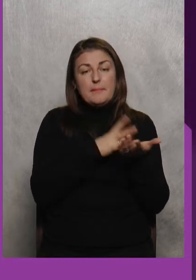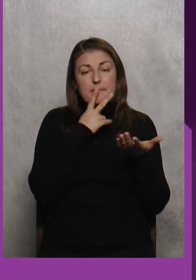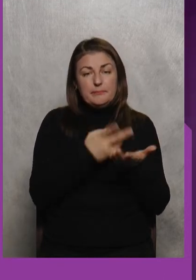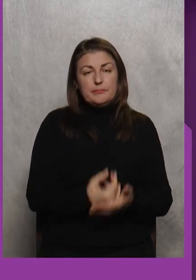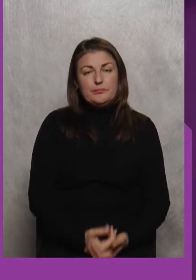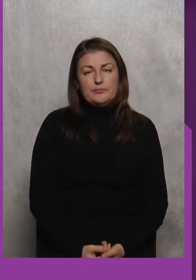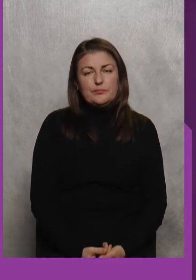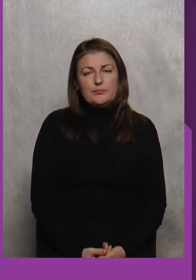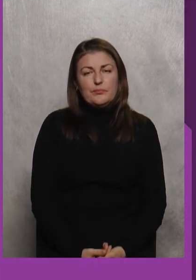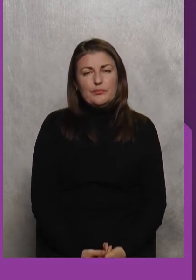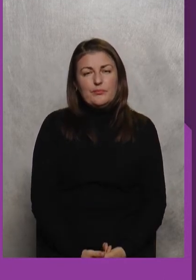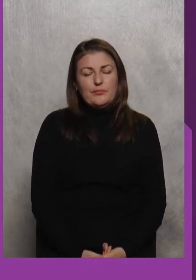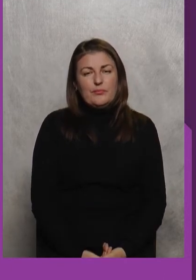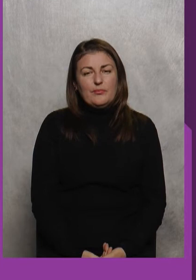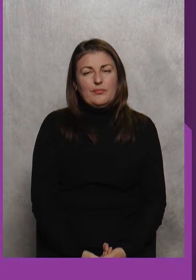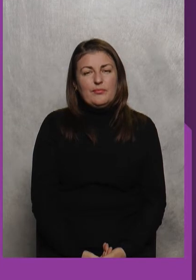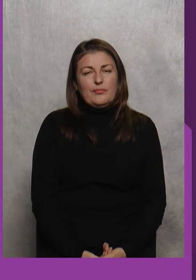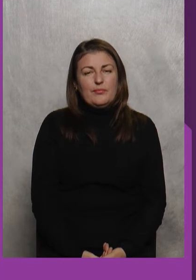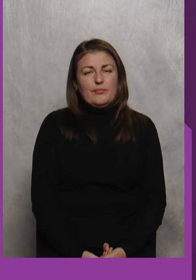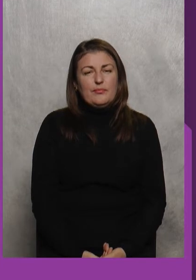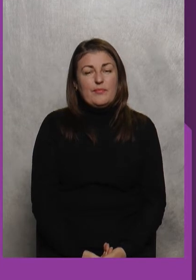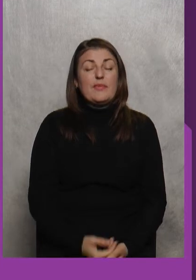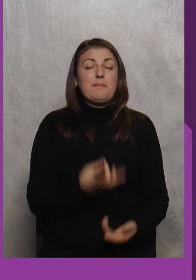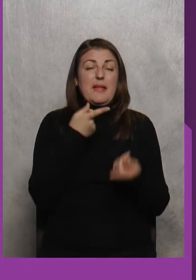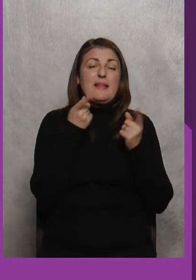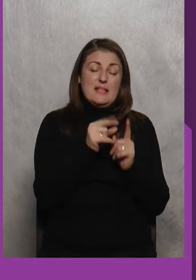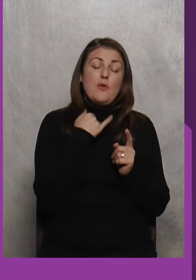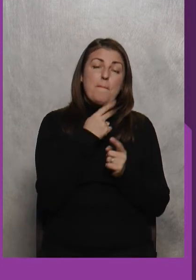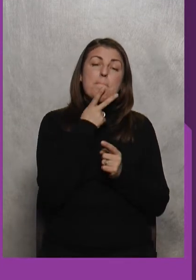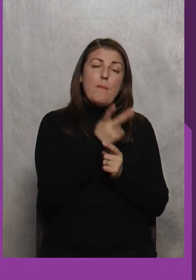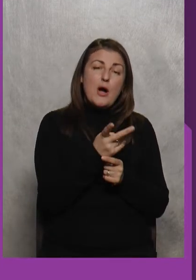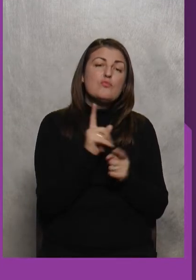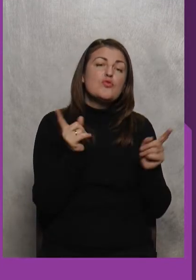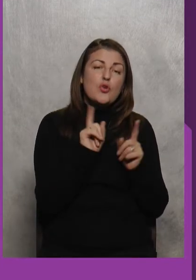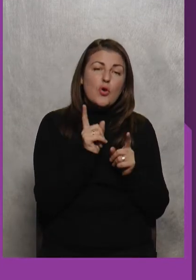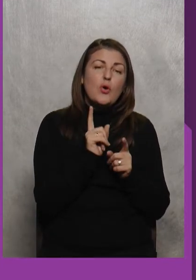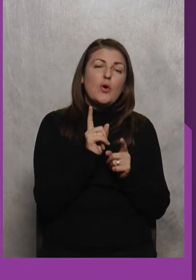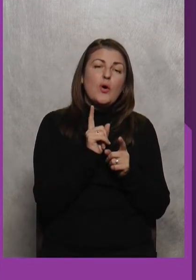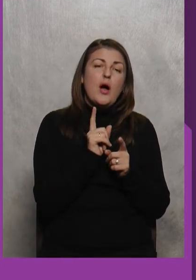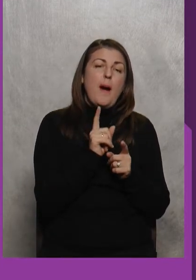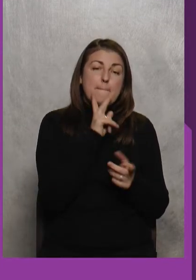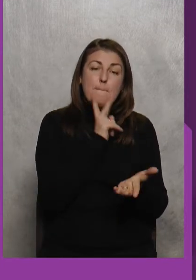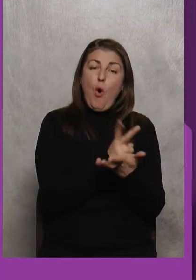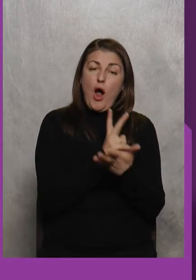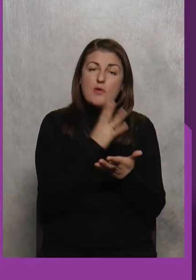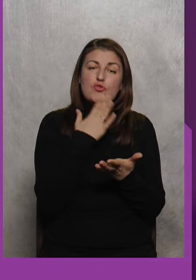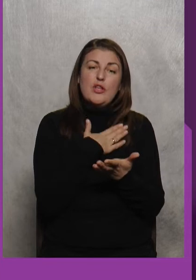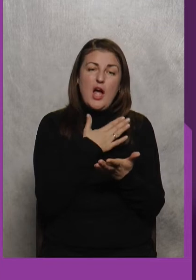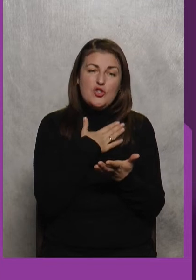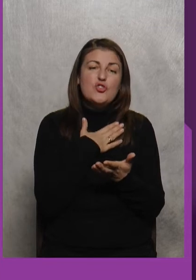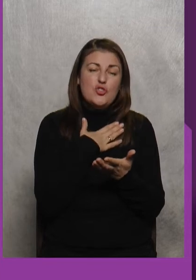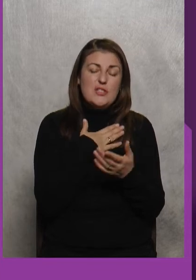Далі Подивимося Дійсно Дійсно Побачимо Що Покажуть Наші